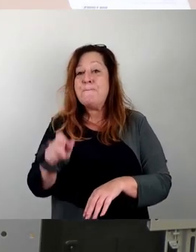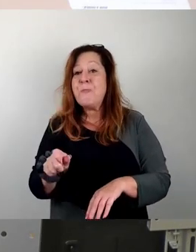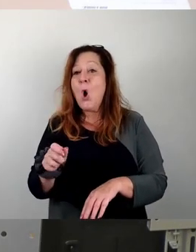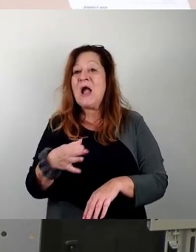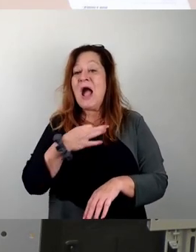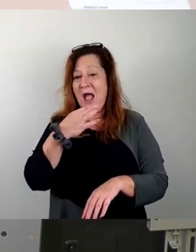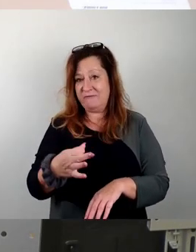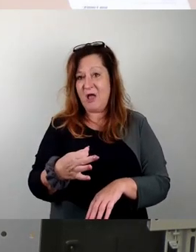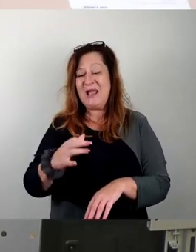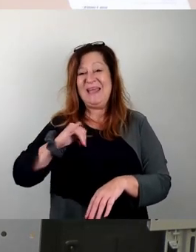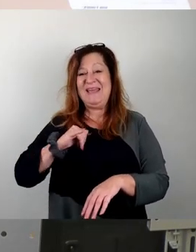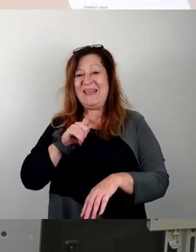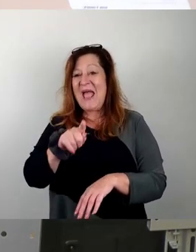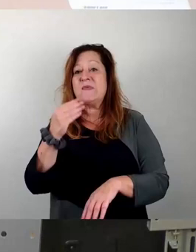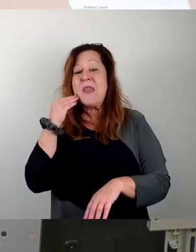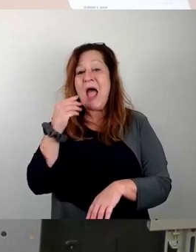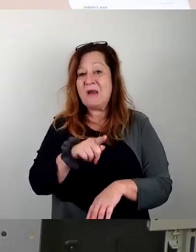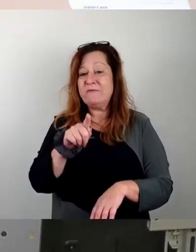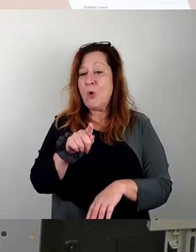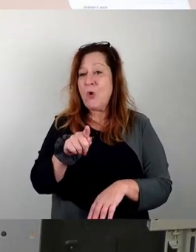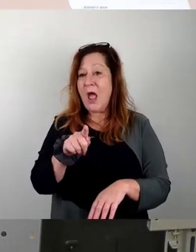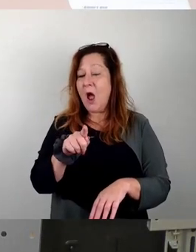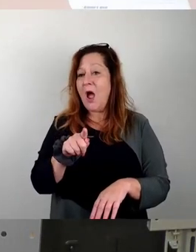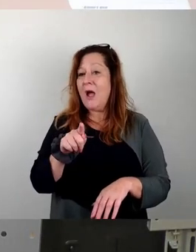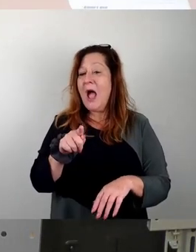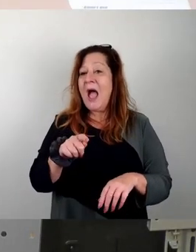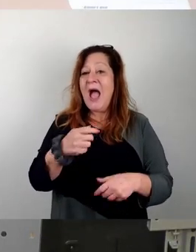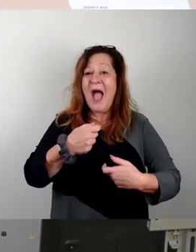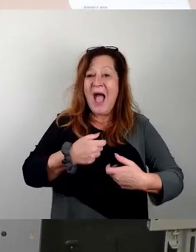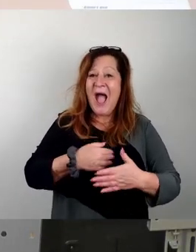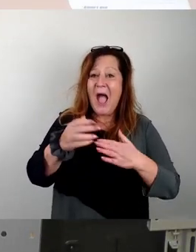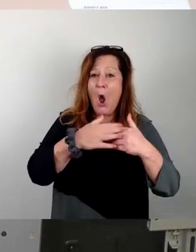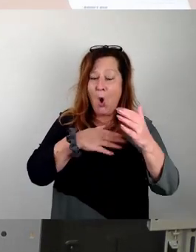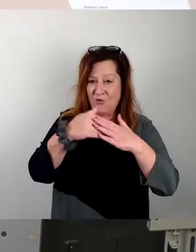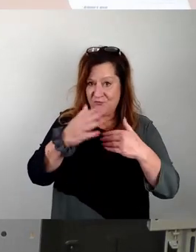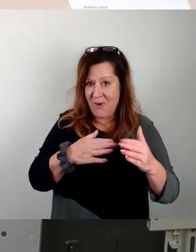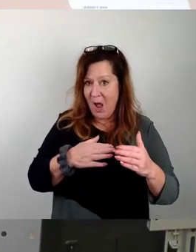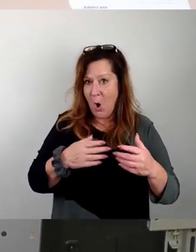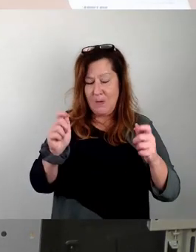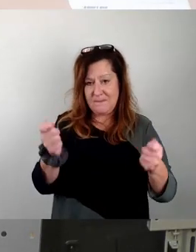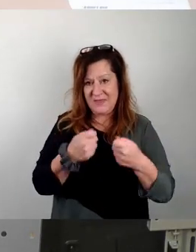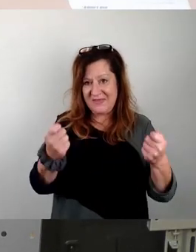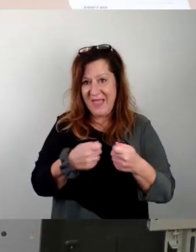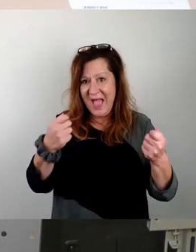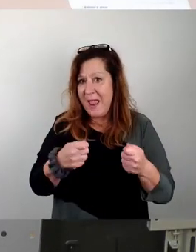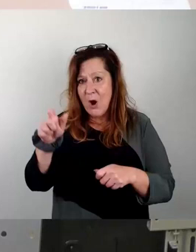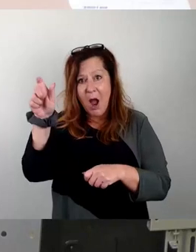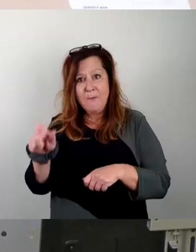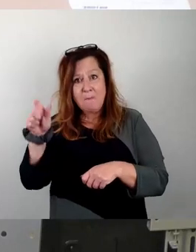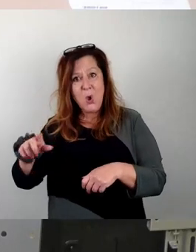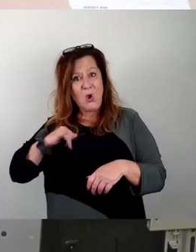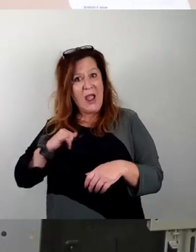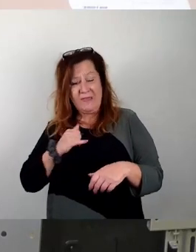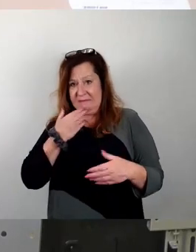der Anwohner bei der Errichtung und Betreibung keine Berücksichtigung finden und das Sicherheitskonzept lediglich